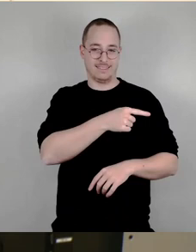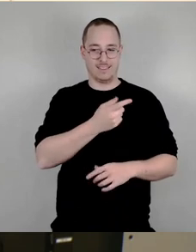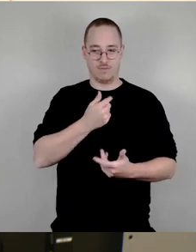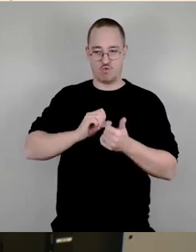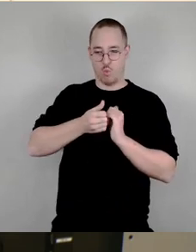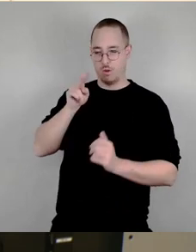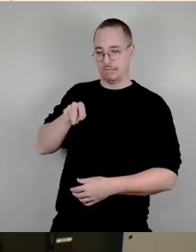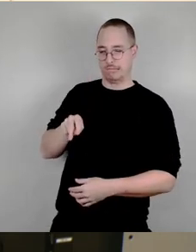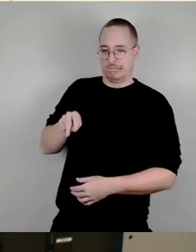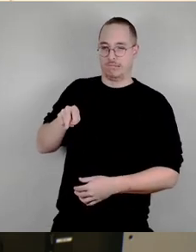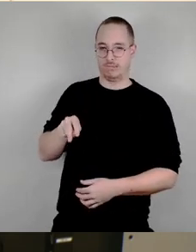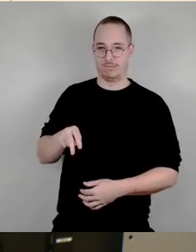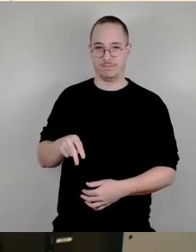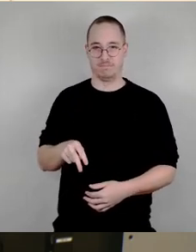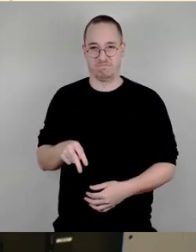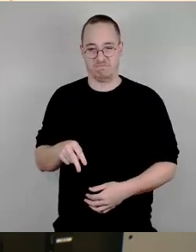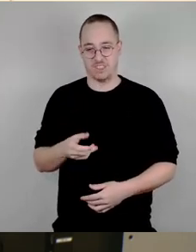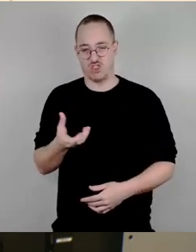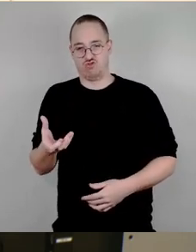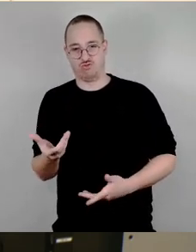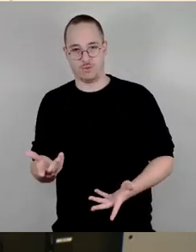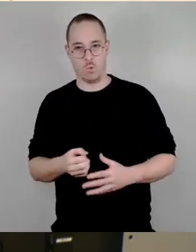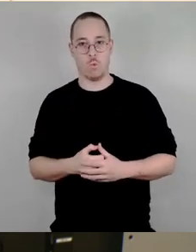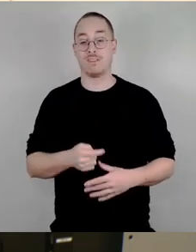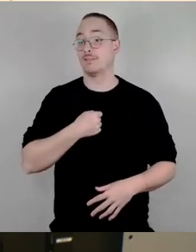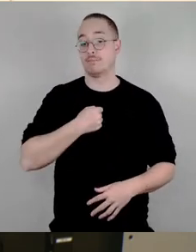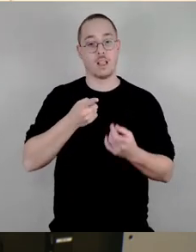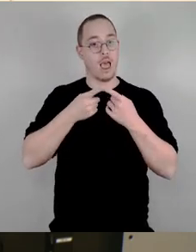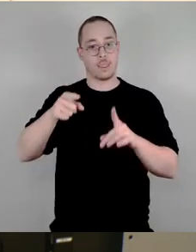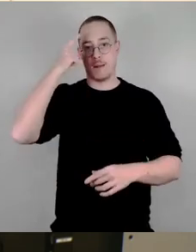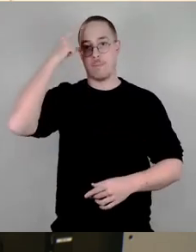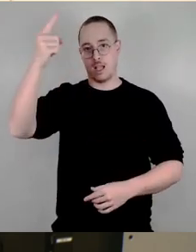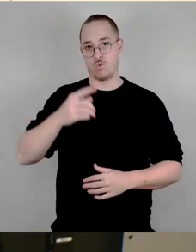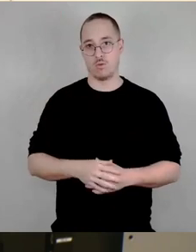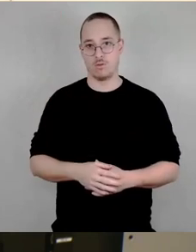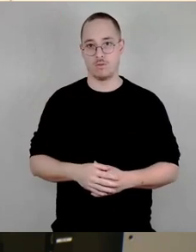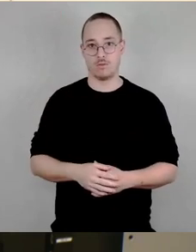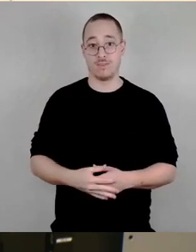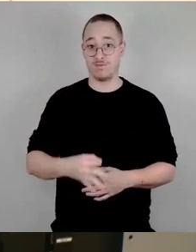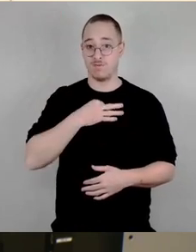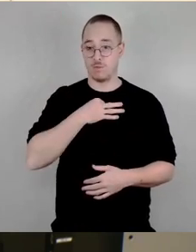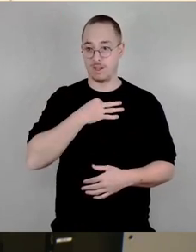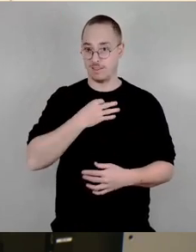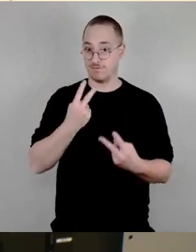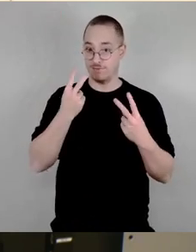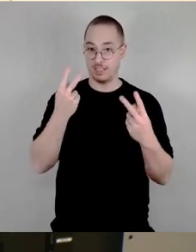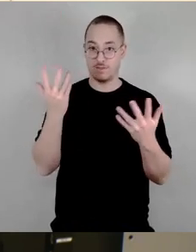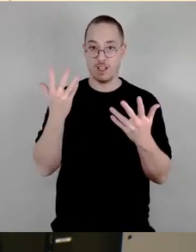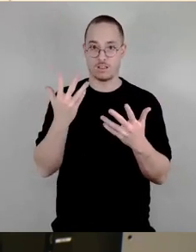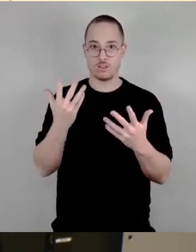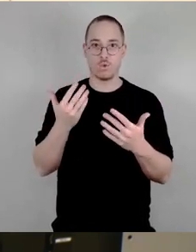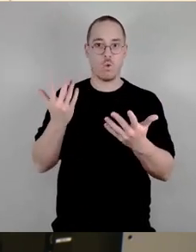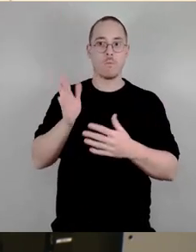ich bin da anderer Meinung Mich bewegt immer, wenn Menschen sagen, ihr Hobby, ihr Ideal, ihre